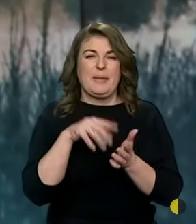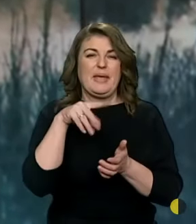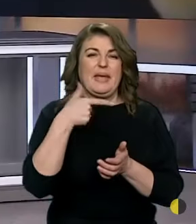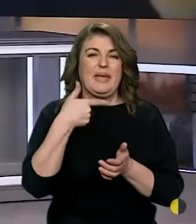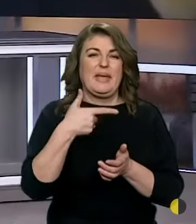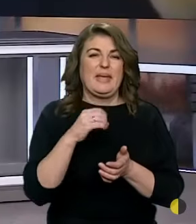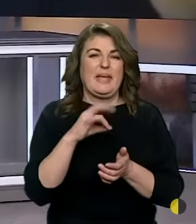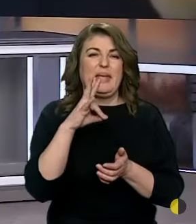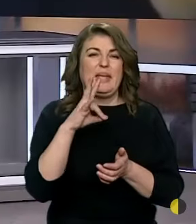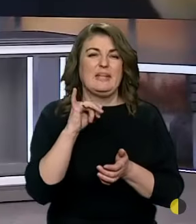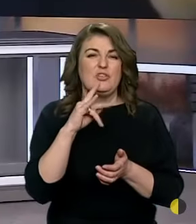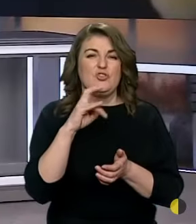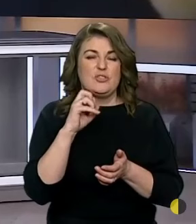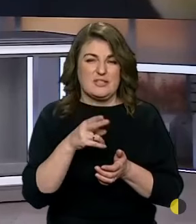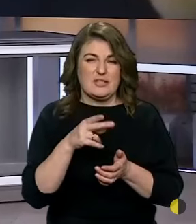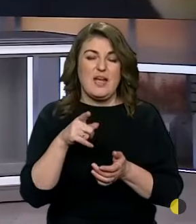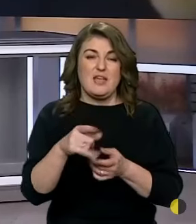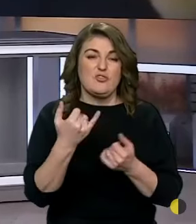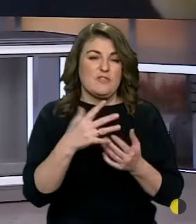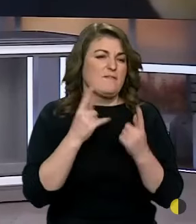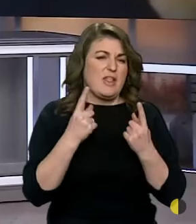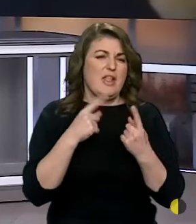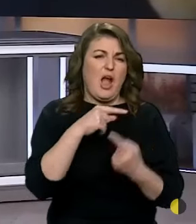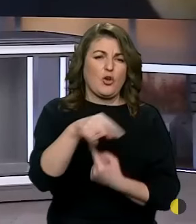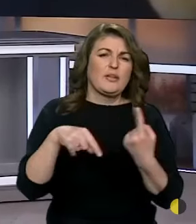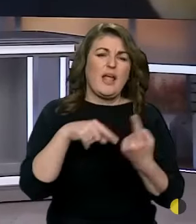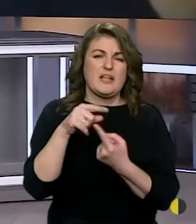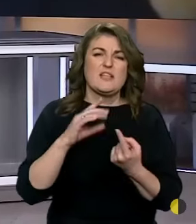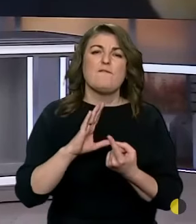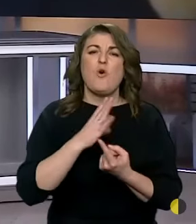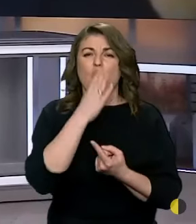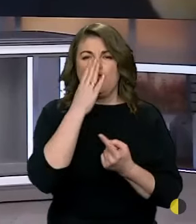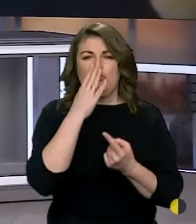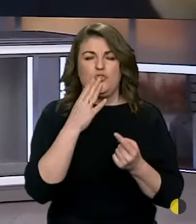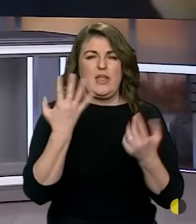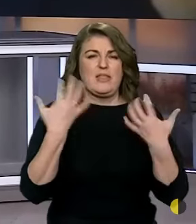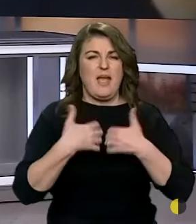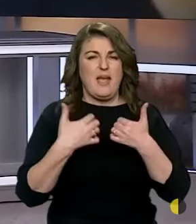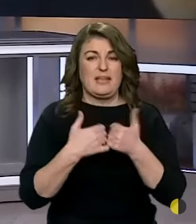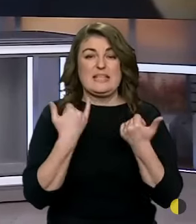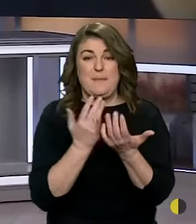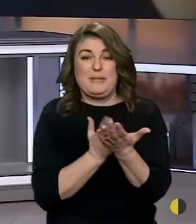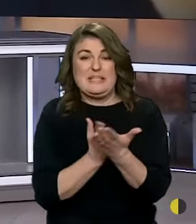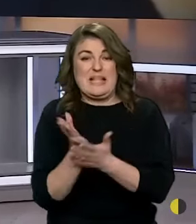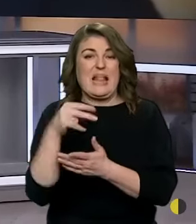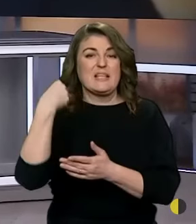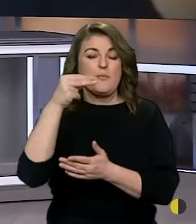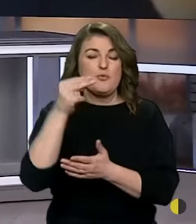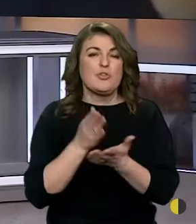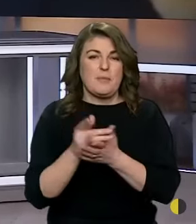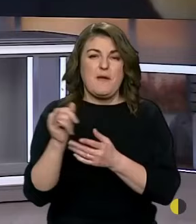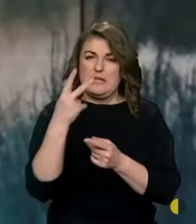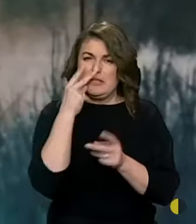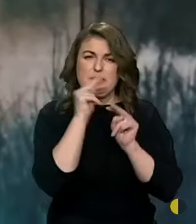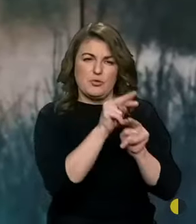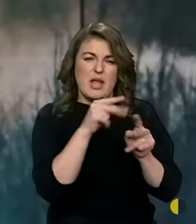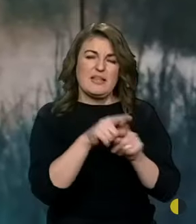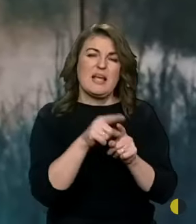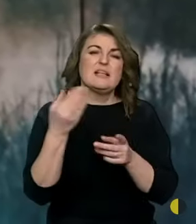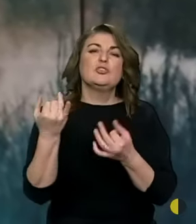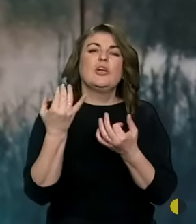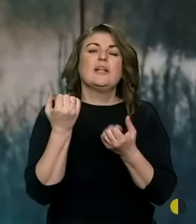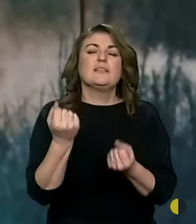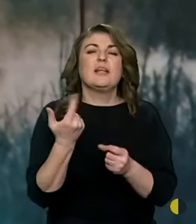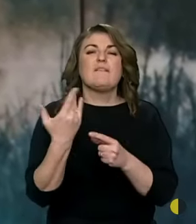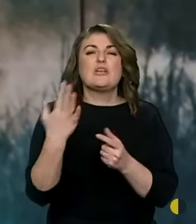йде велика ротація ворожої техніки, саме на запорізький напрямок. Чи ви таке спостерігаєте на тій ділянці, де несете